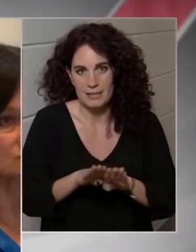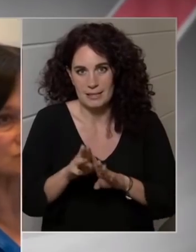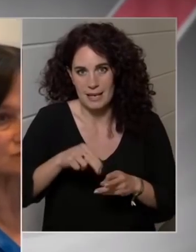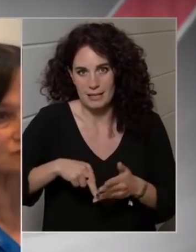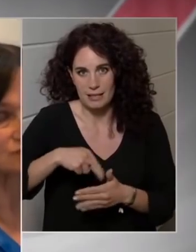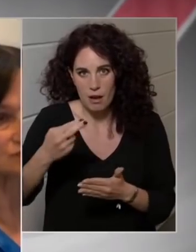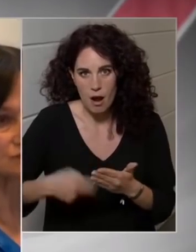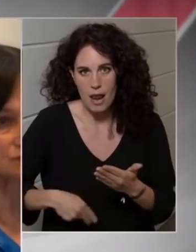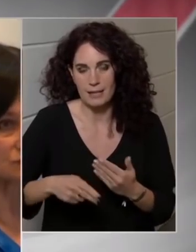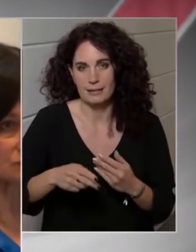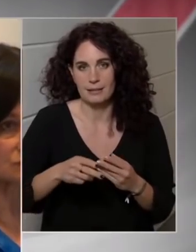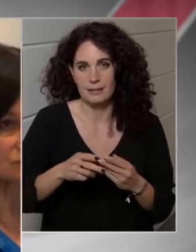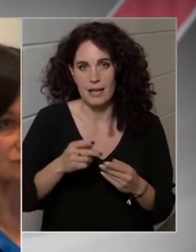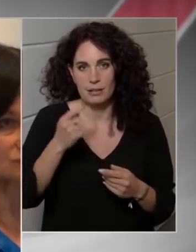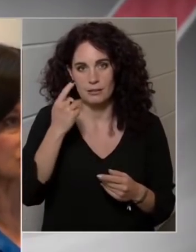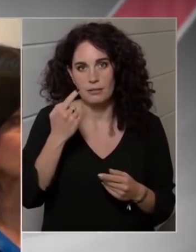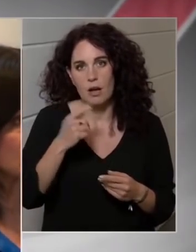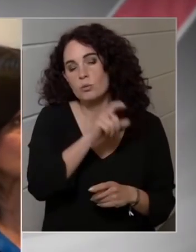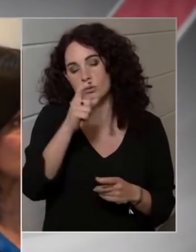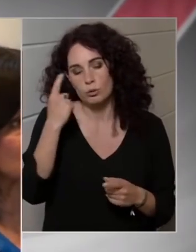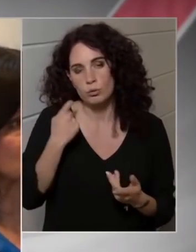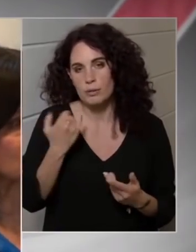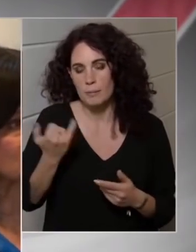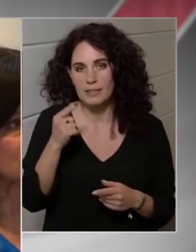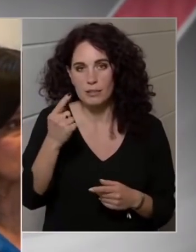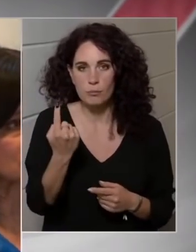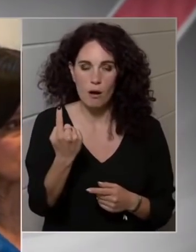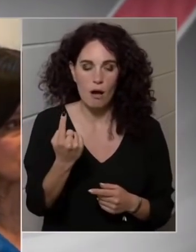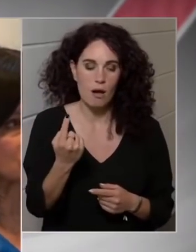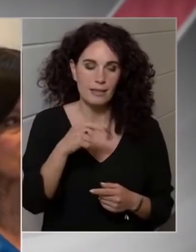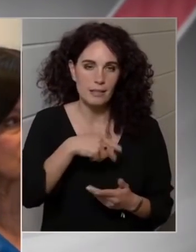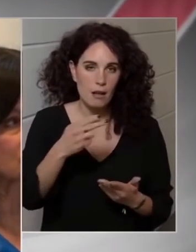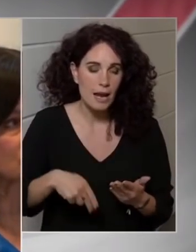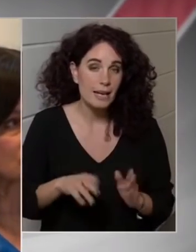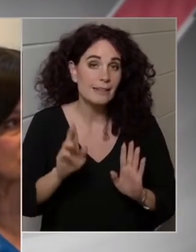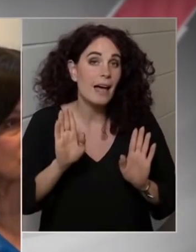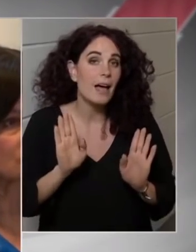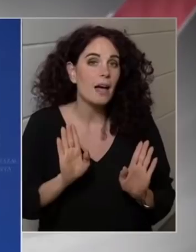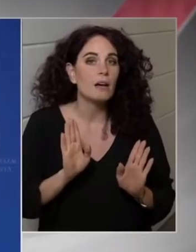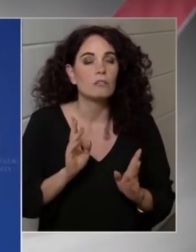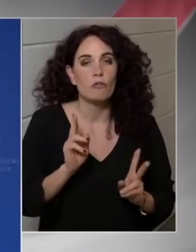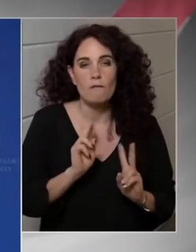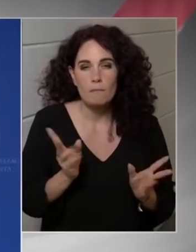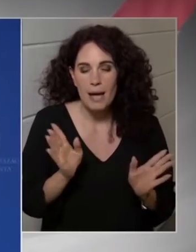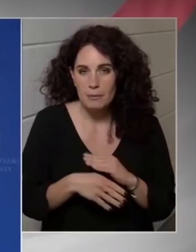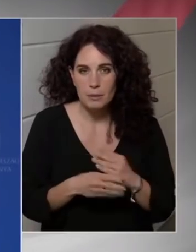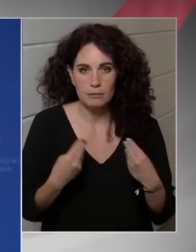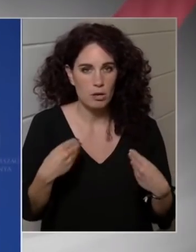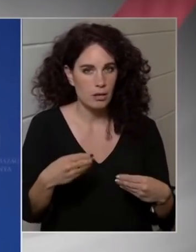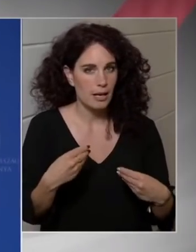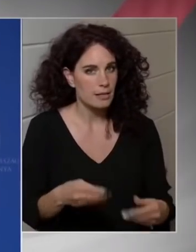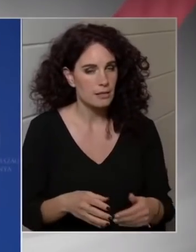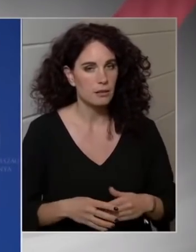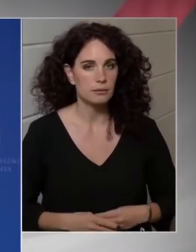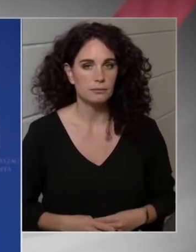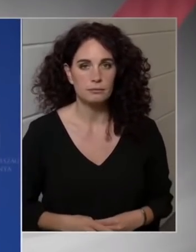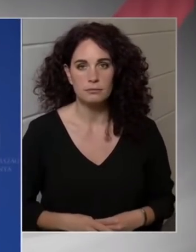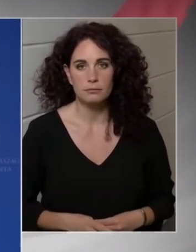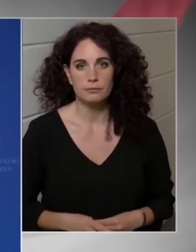azóta tudjuk, hogy nem mindig ő írja alá. Van erre valami magyarázat ön szerint? Hát összes